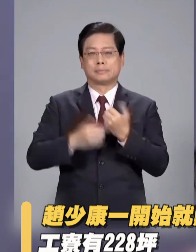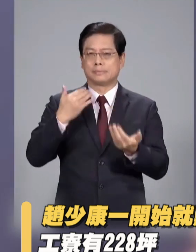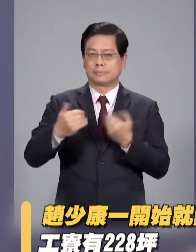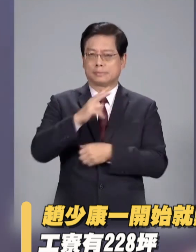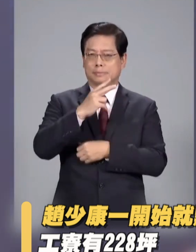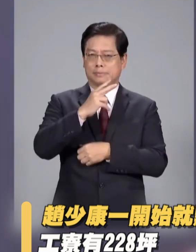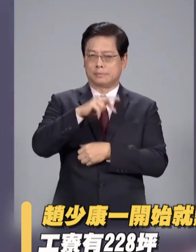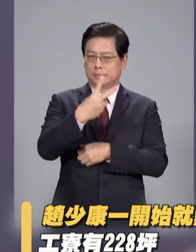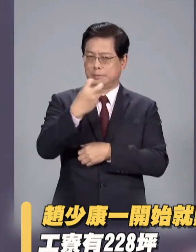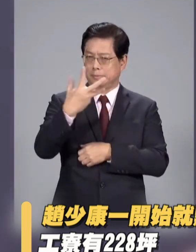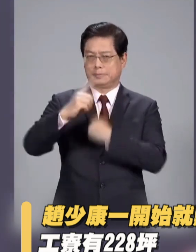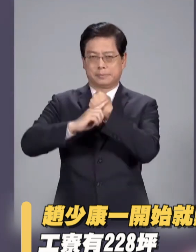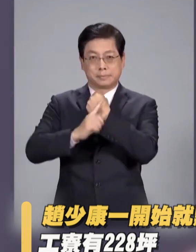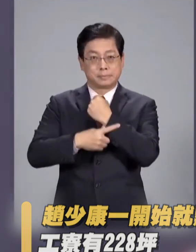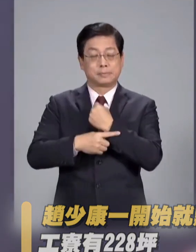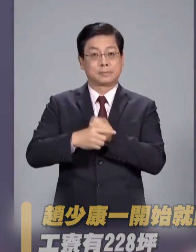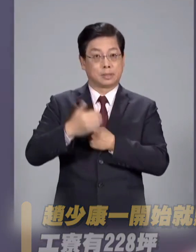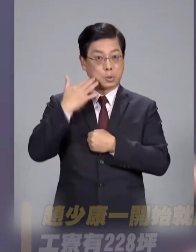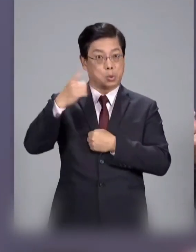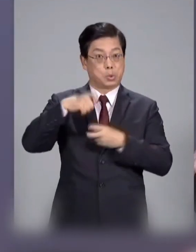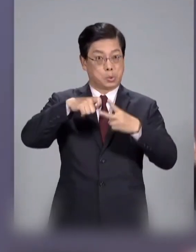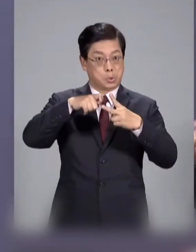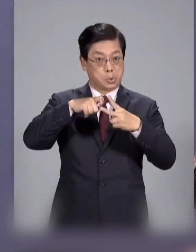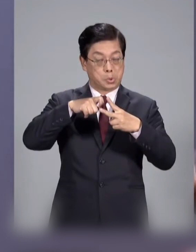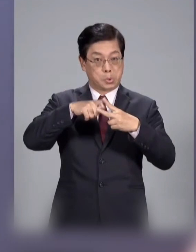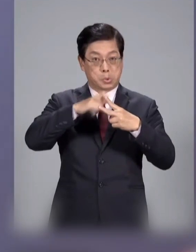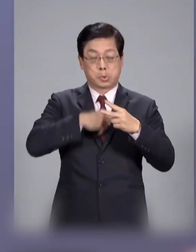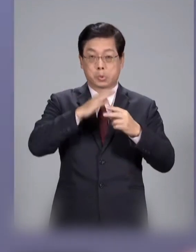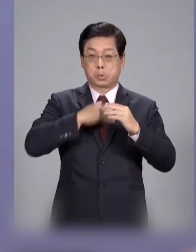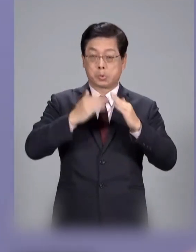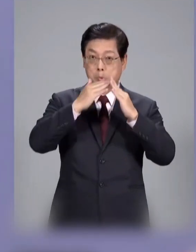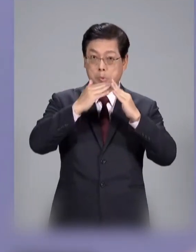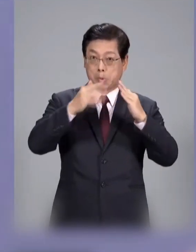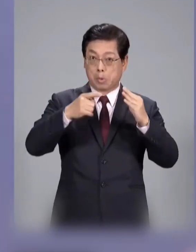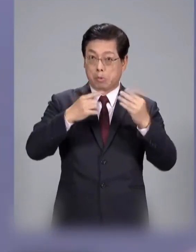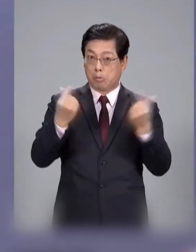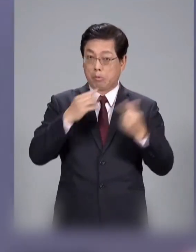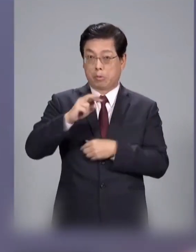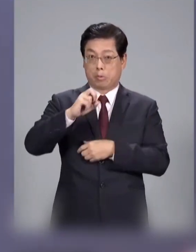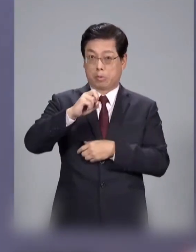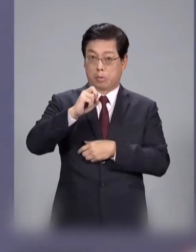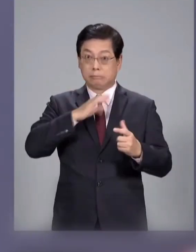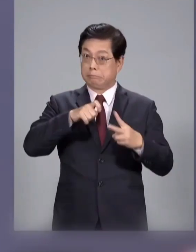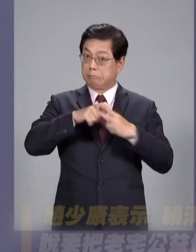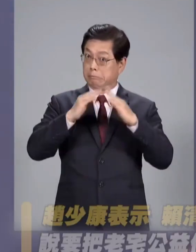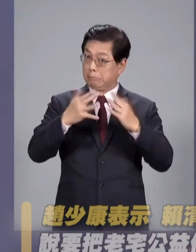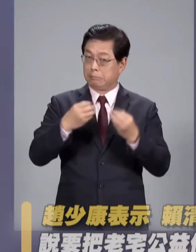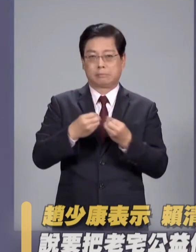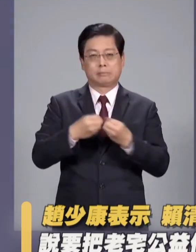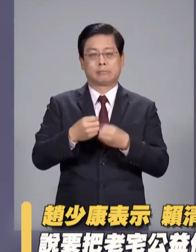228坪有一个公寮228坪吗你看过这么大的公寮吗